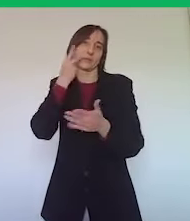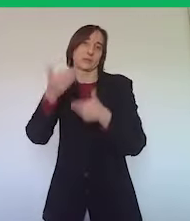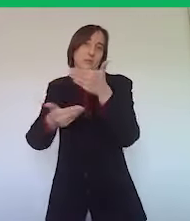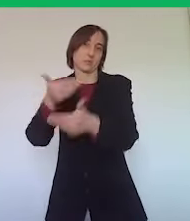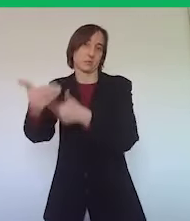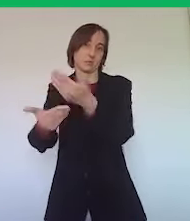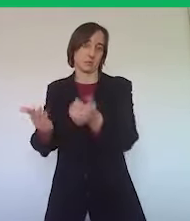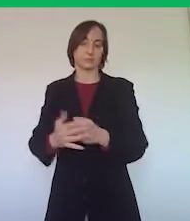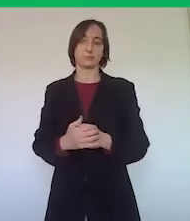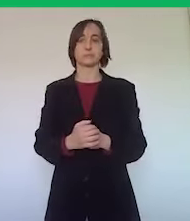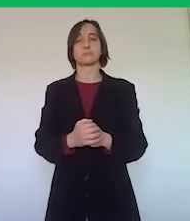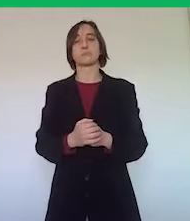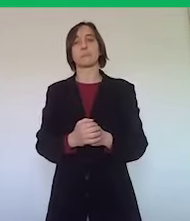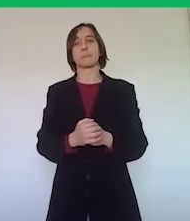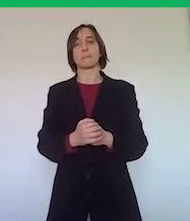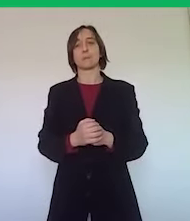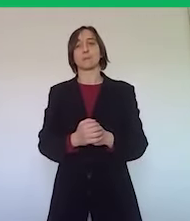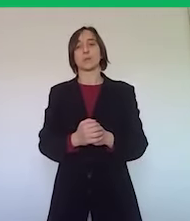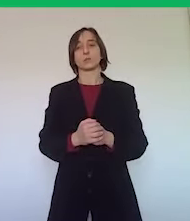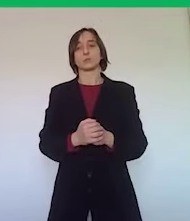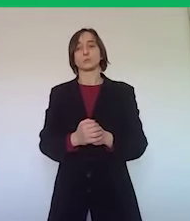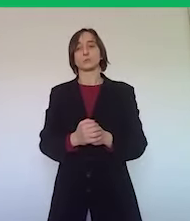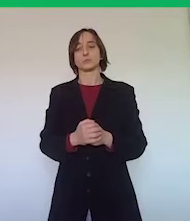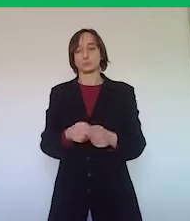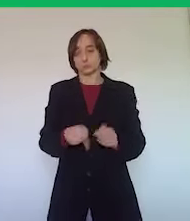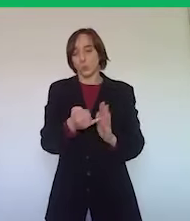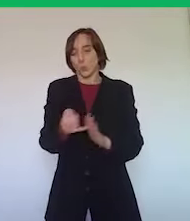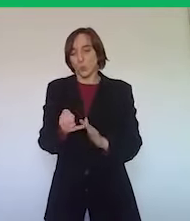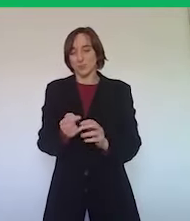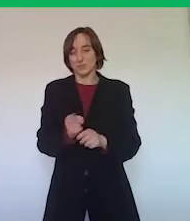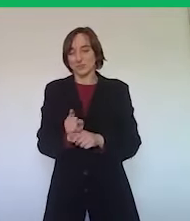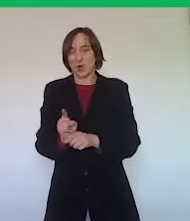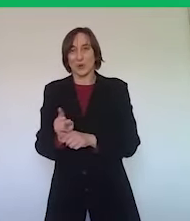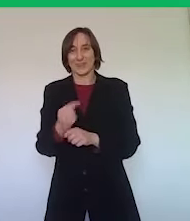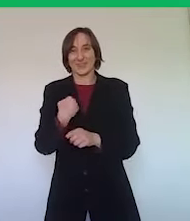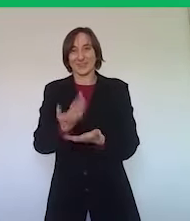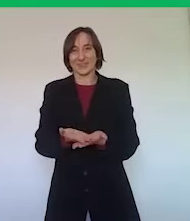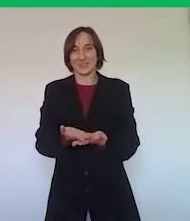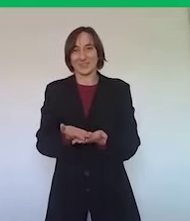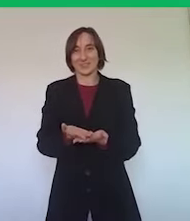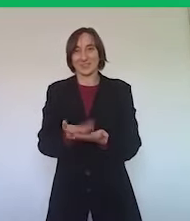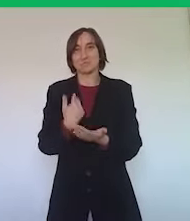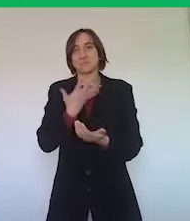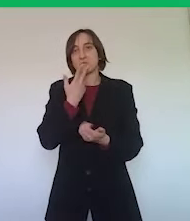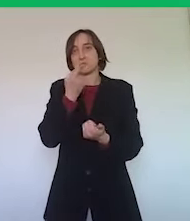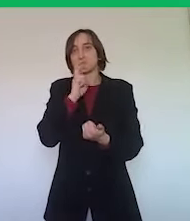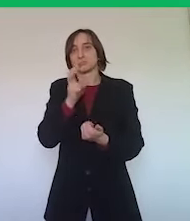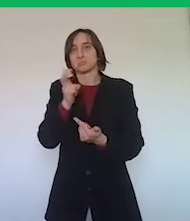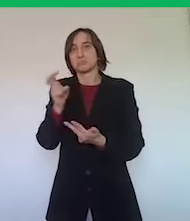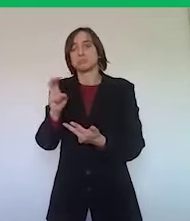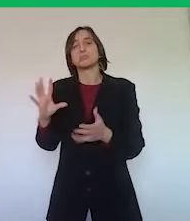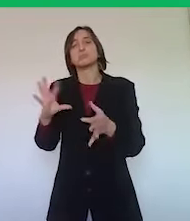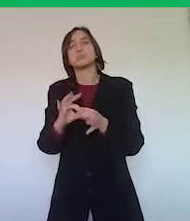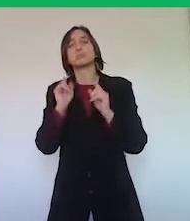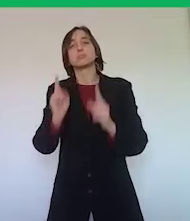Stavo valutando anche una serie di risposte negli ultimi secondi che mi rimangono per